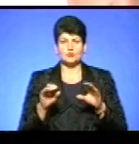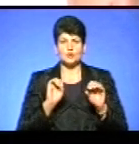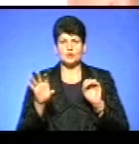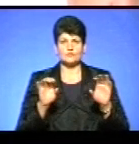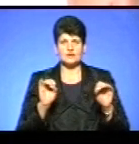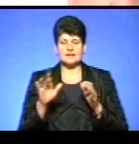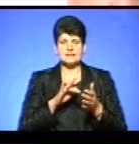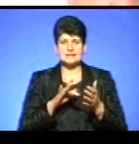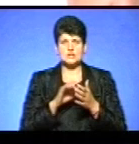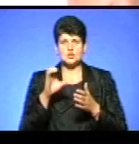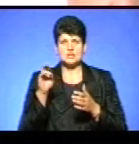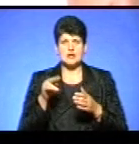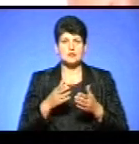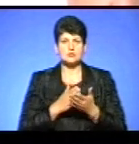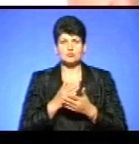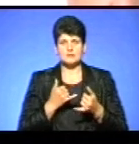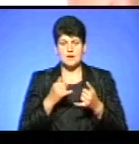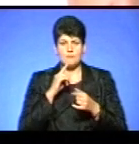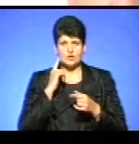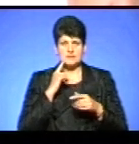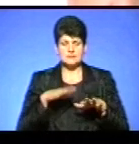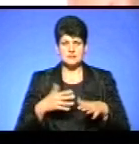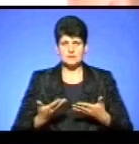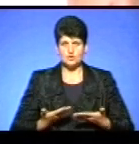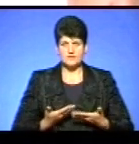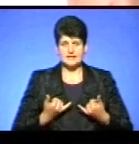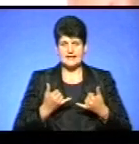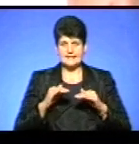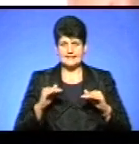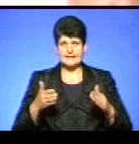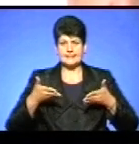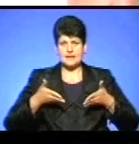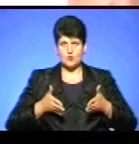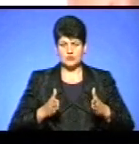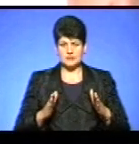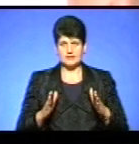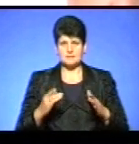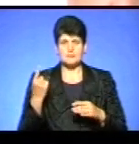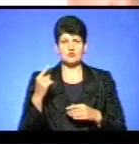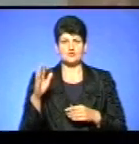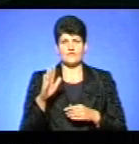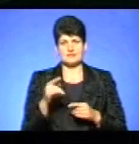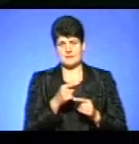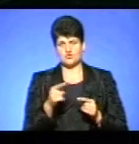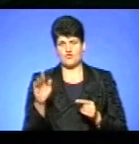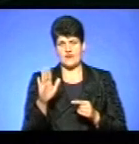центрами соціальних служб для молоді за місцем проживання для дітей, які народилися 1 вересня.